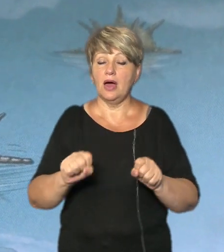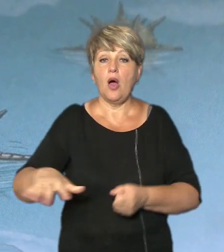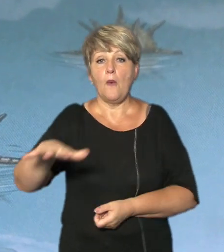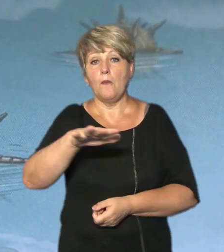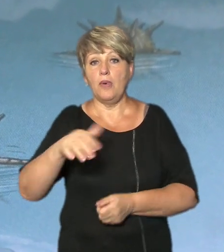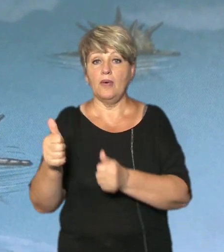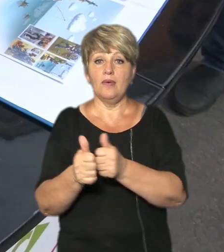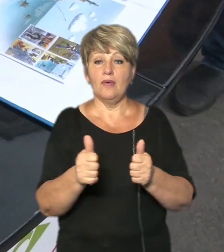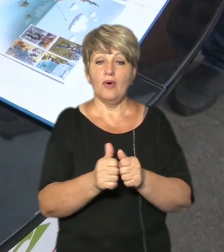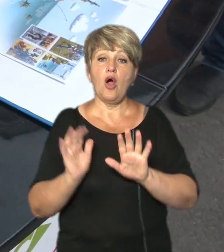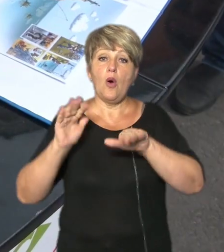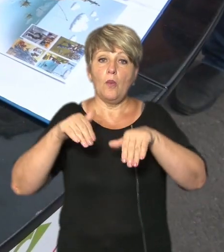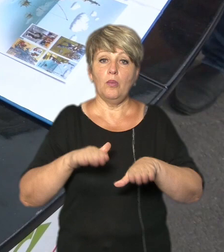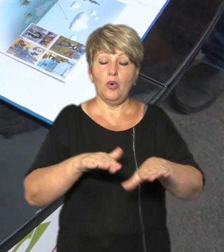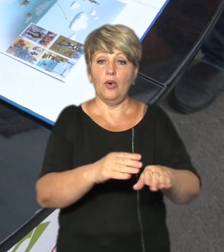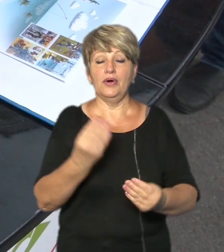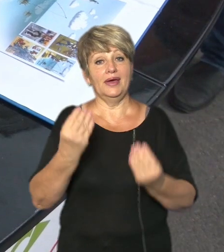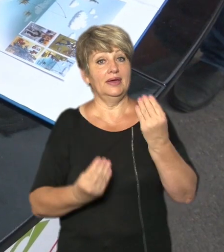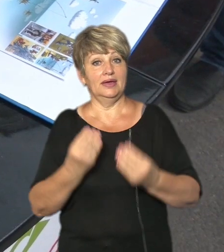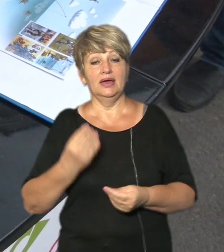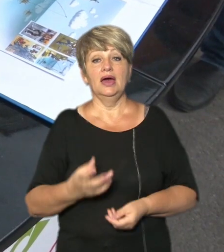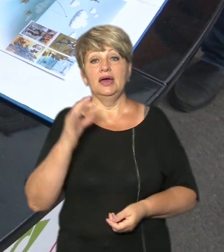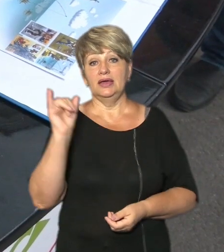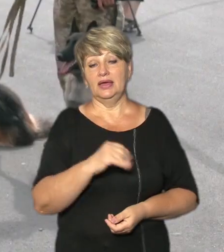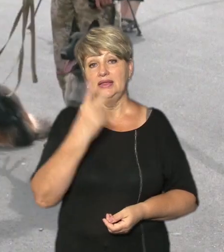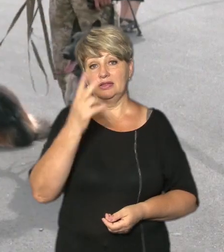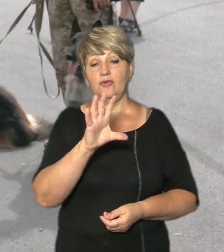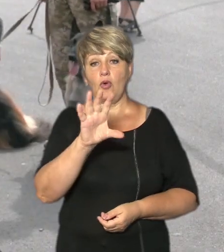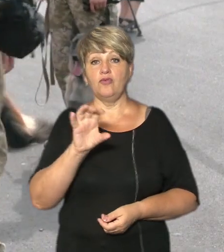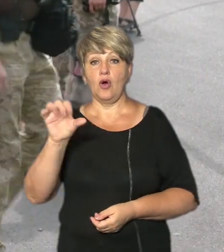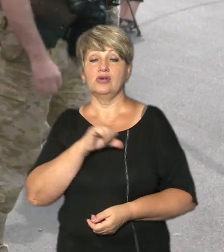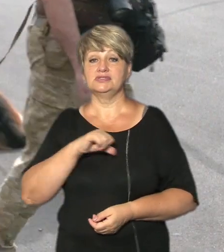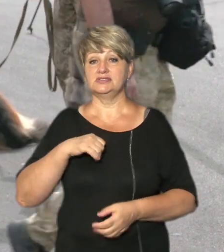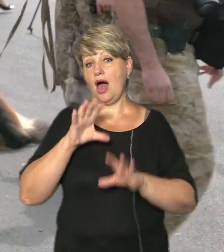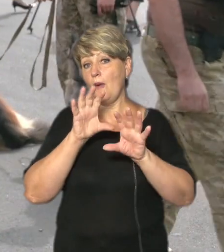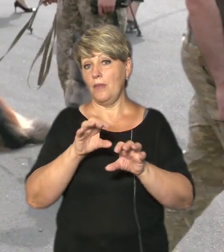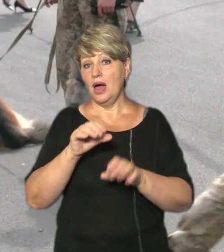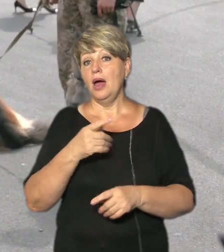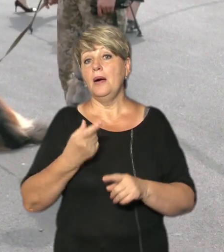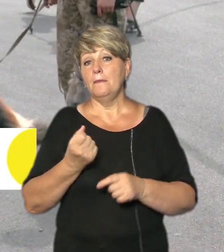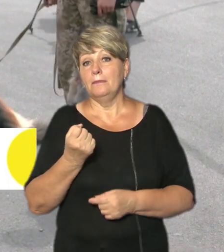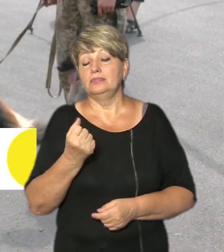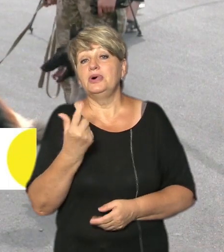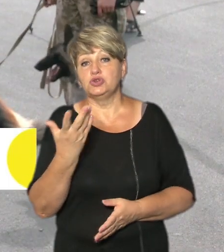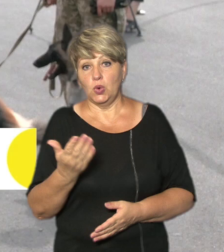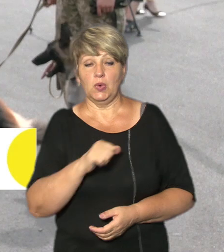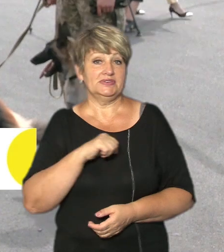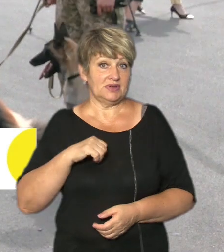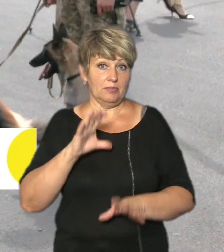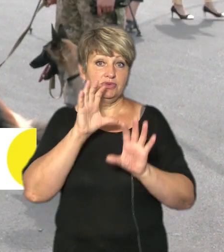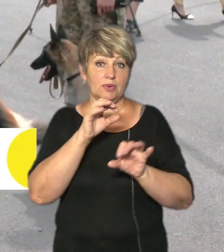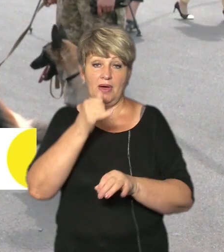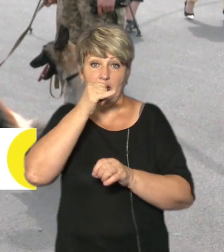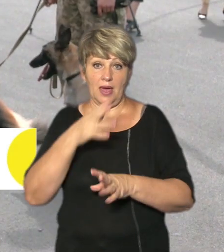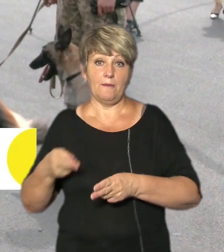моря, шукає гранати в іграшках Ще на двох фото самого патрона Оскільки сам патрон не зміг приїхати сьогодні у Черкаси, до нас доєдналися